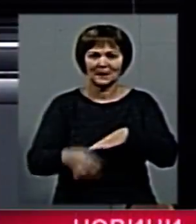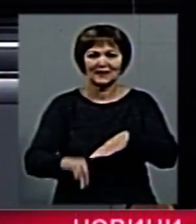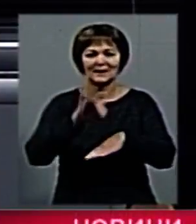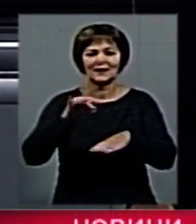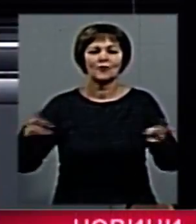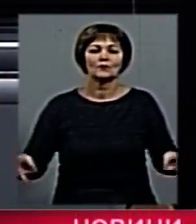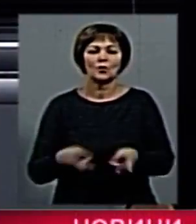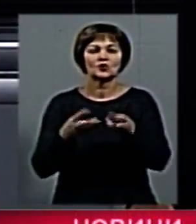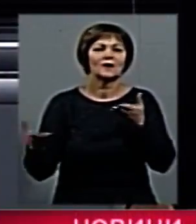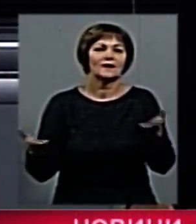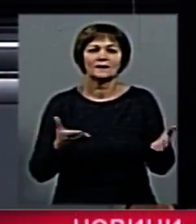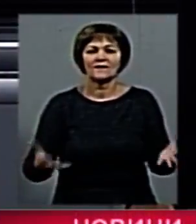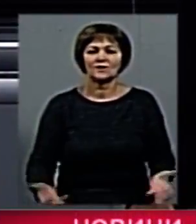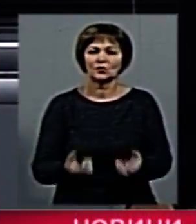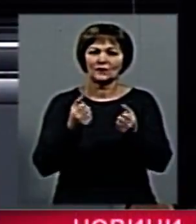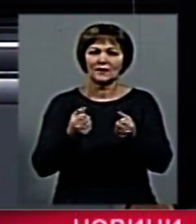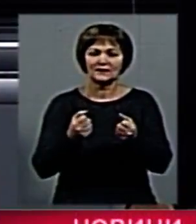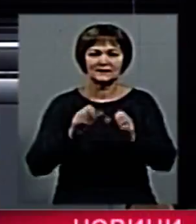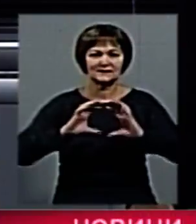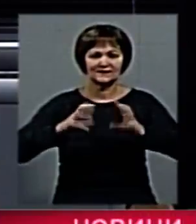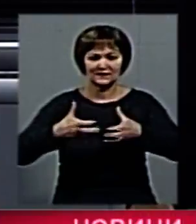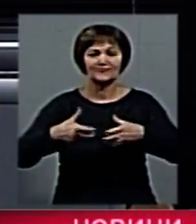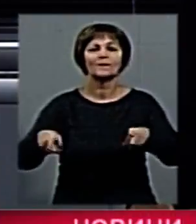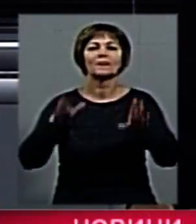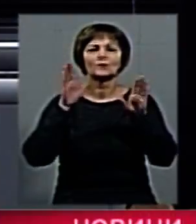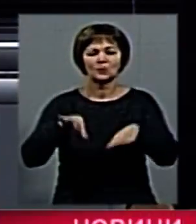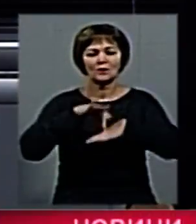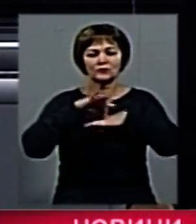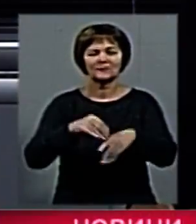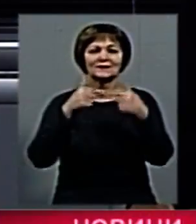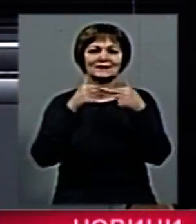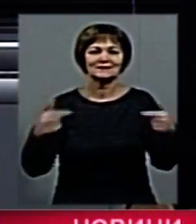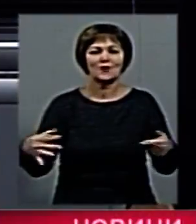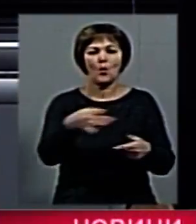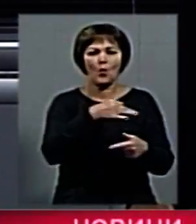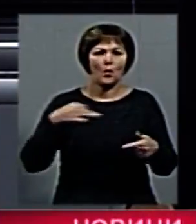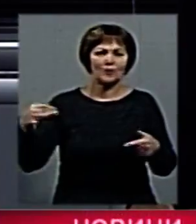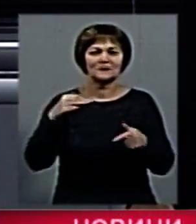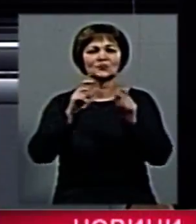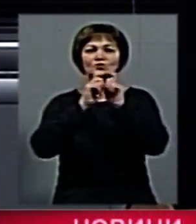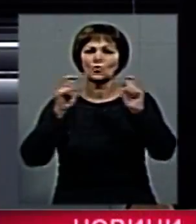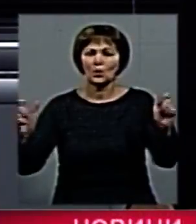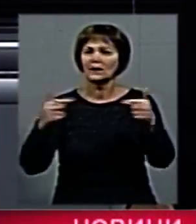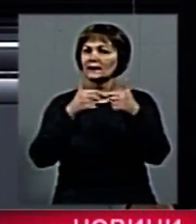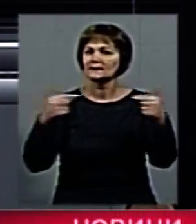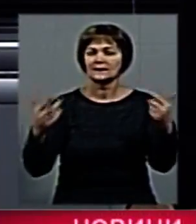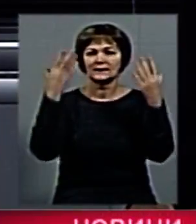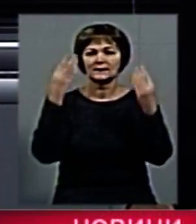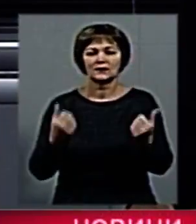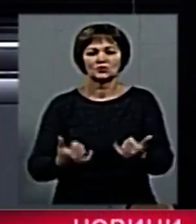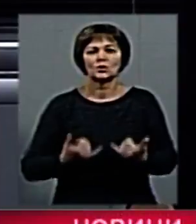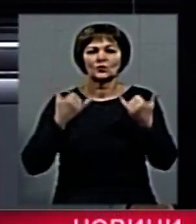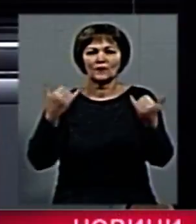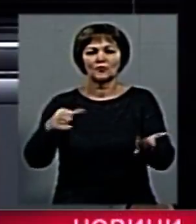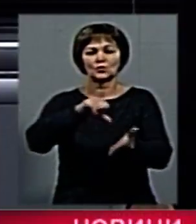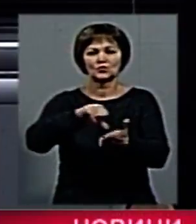які врятували світ. В області передбачені тематичні заходи у загальноосвітніх та інших навчальних закладах до Дня вшанування